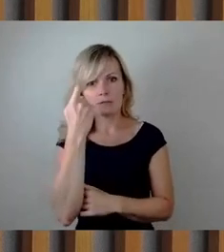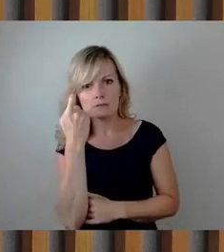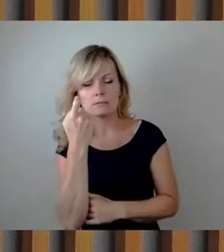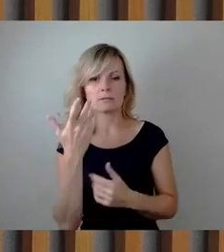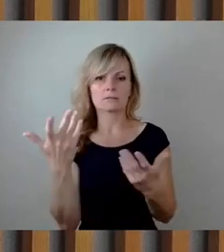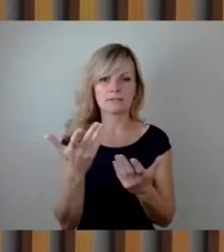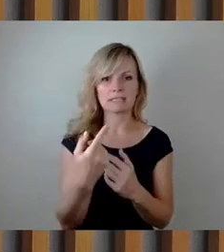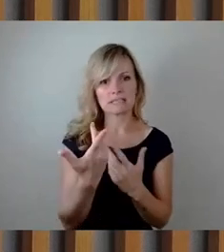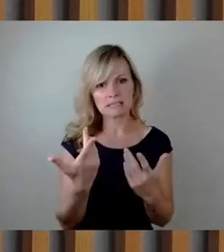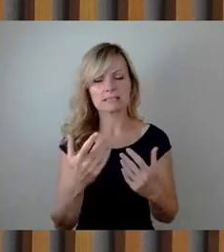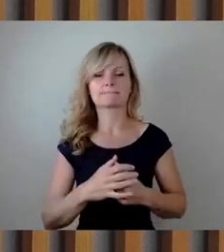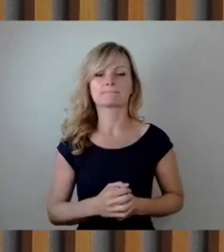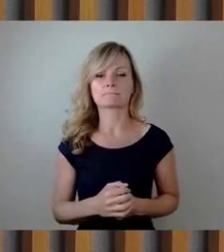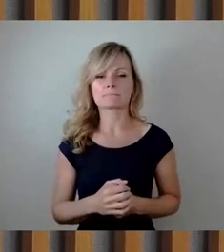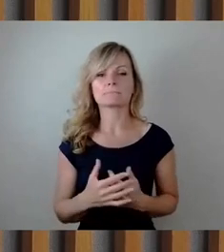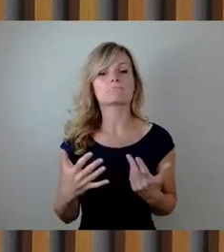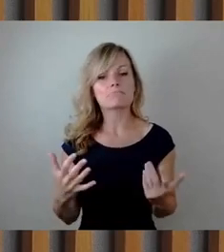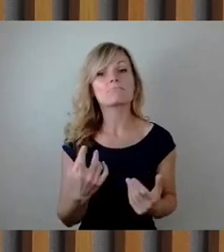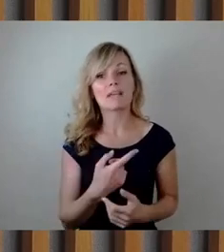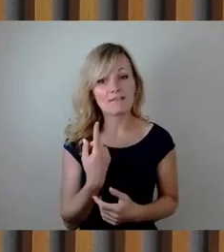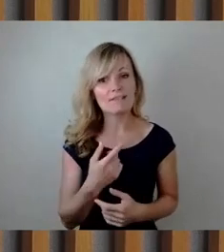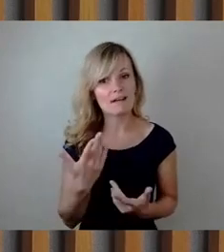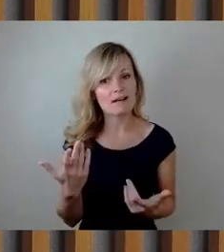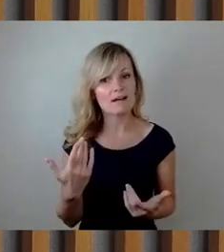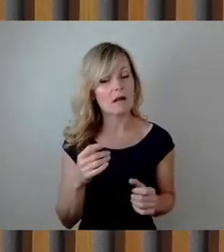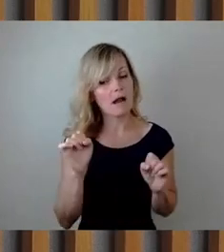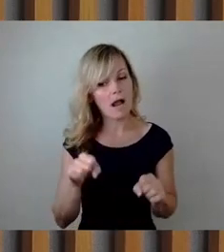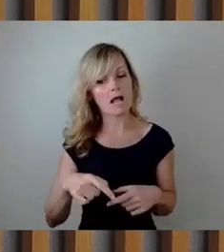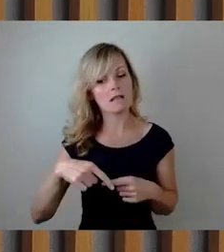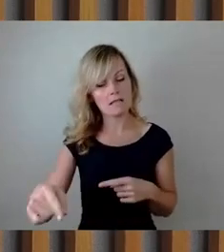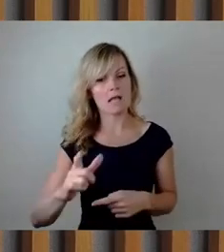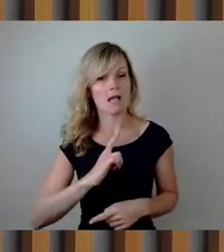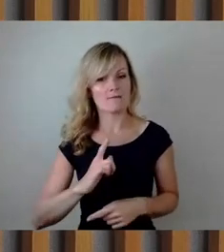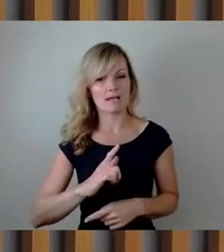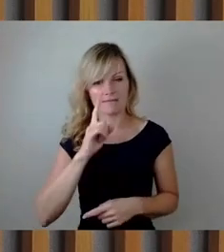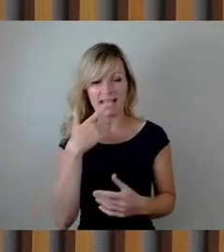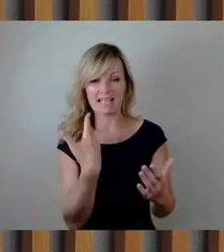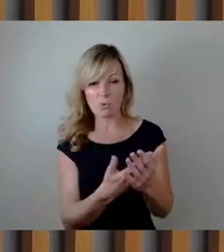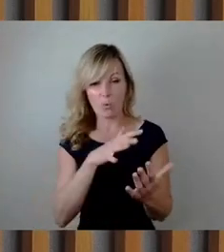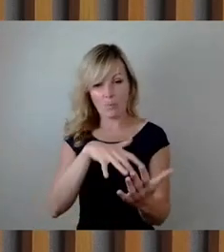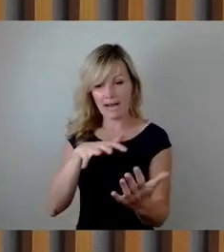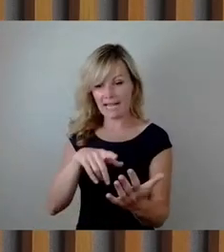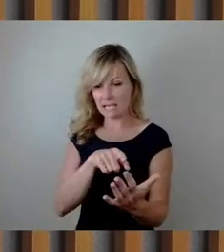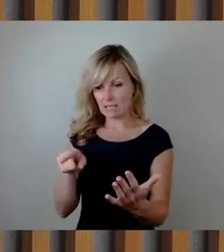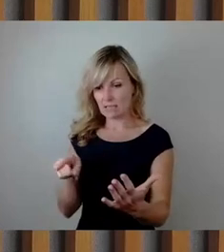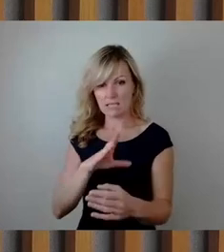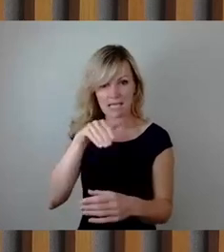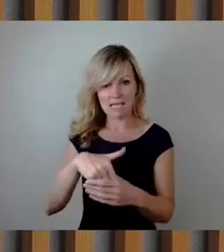Wir dürfen davon ausgehen, denke ich, wenn diese Berichte so zutreffend sind, dass sie harte